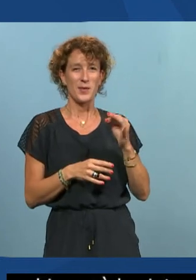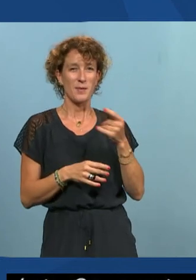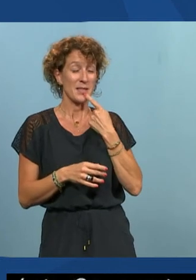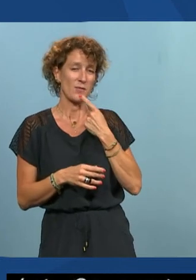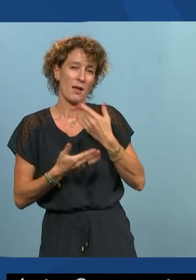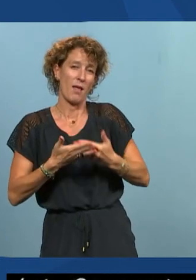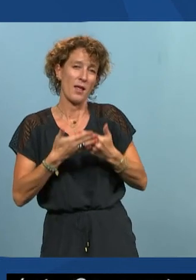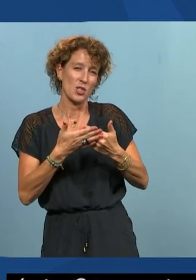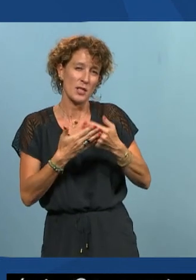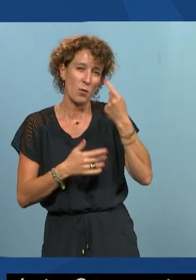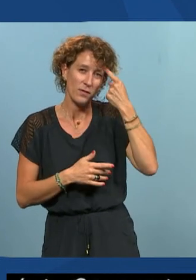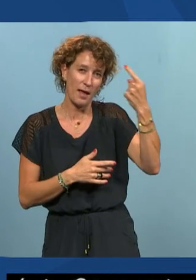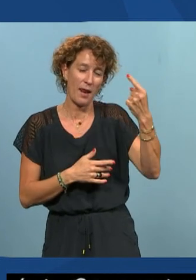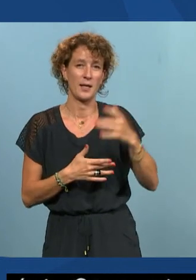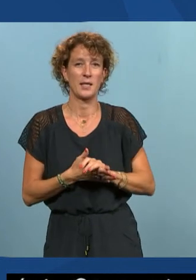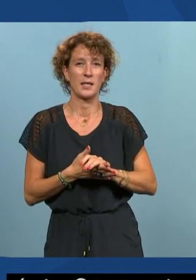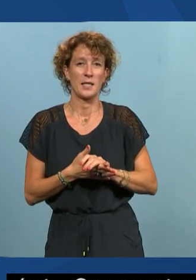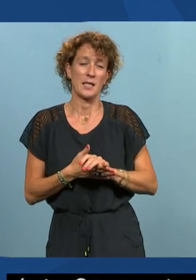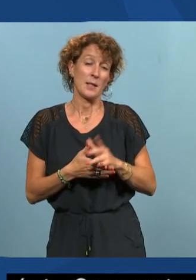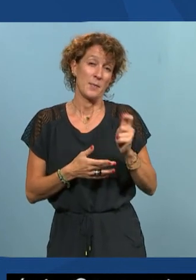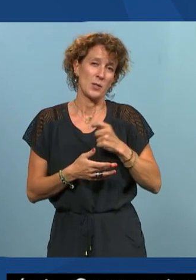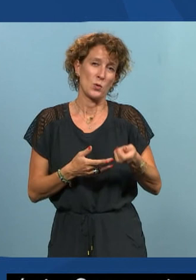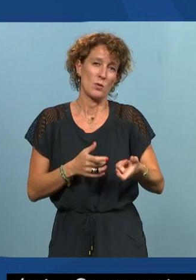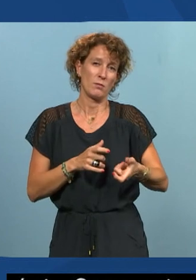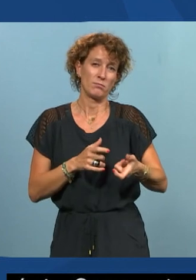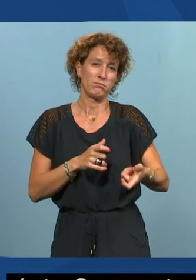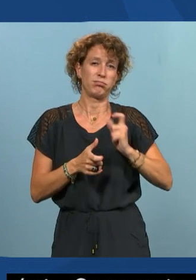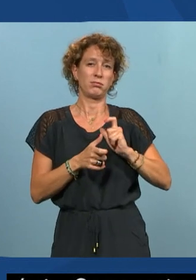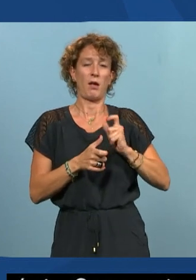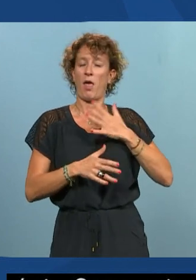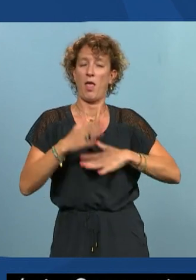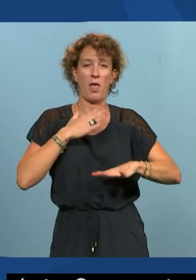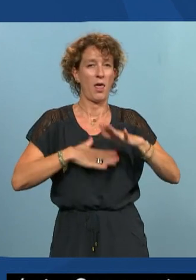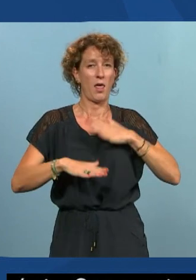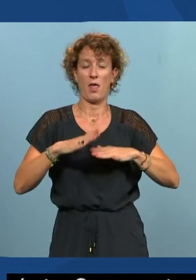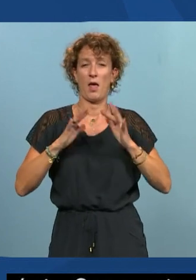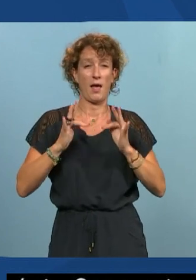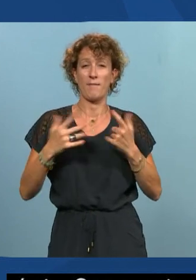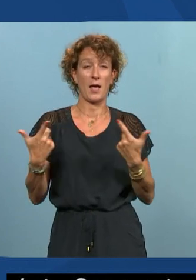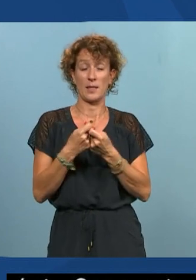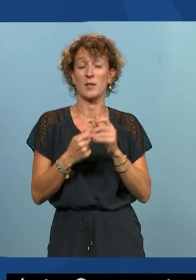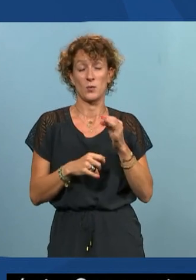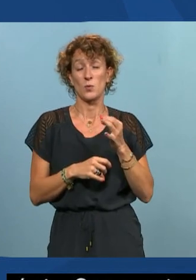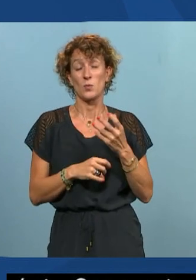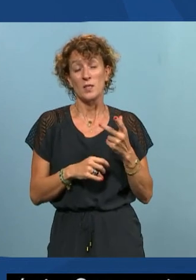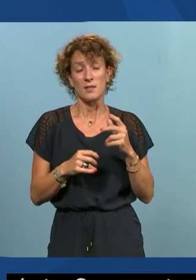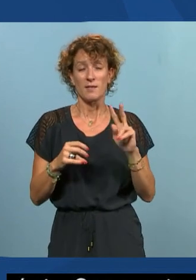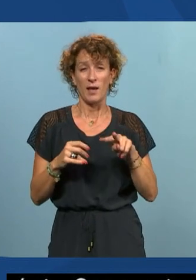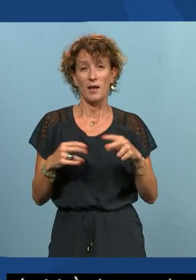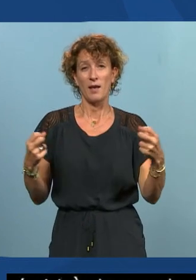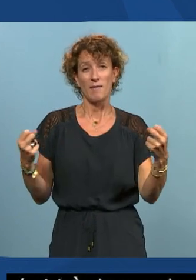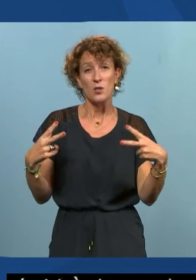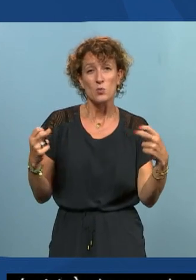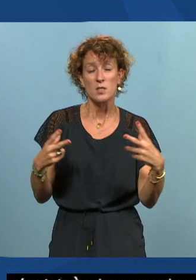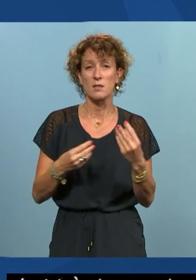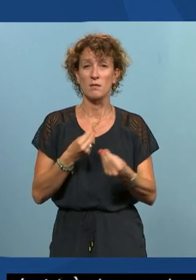mentale ça engendre beaucoup de fatigue de devoir s'adapter de voilà oui est qu'il a des sous-titres est-ce qu'il y